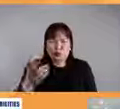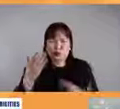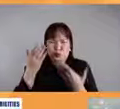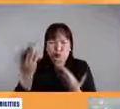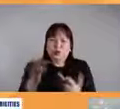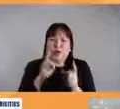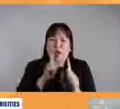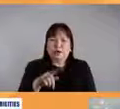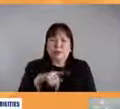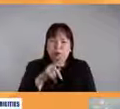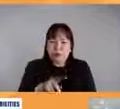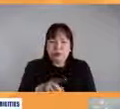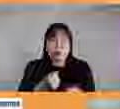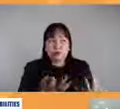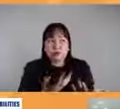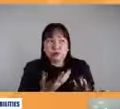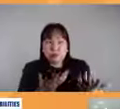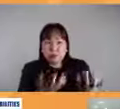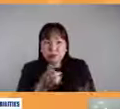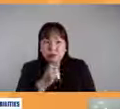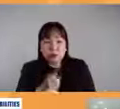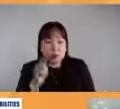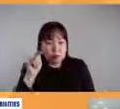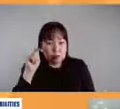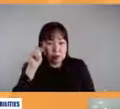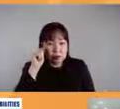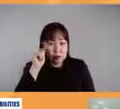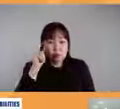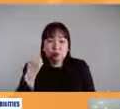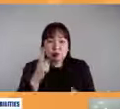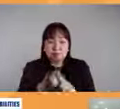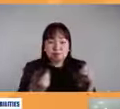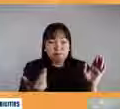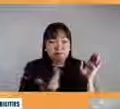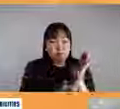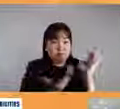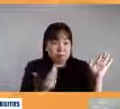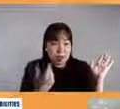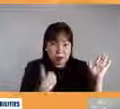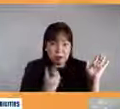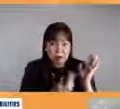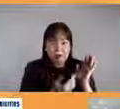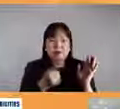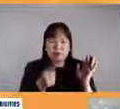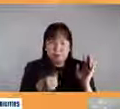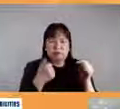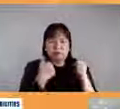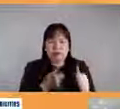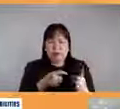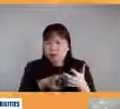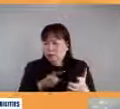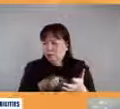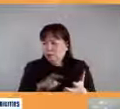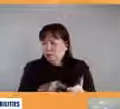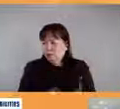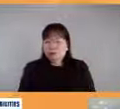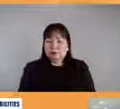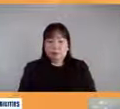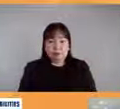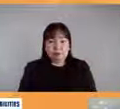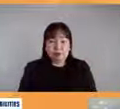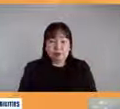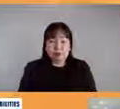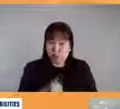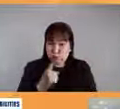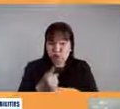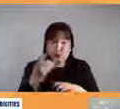student kung gusto tala natin na evidence based yan yung titignan natin nag-improve